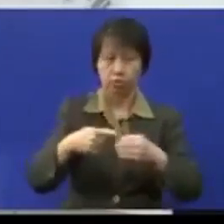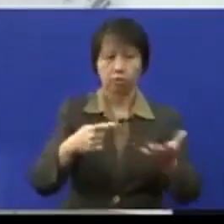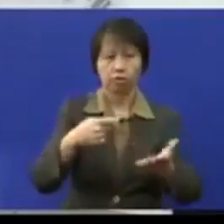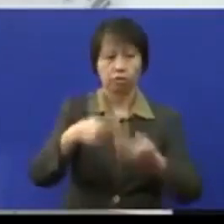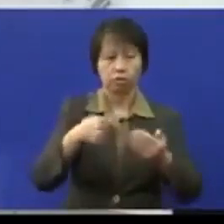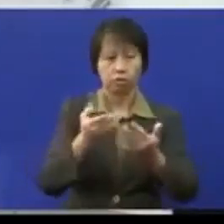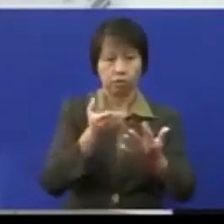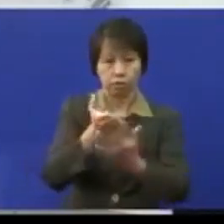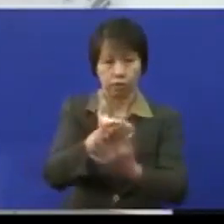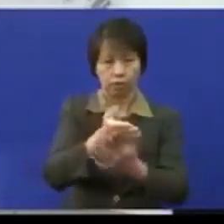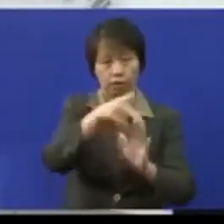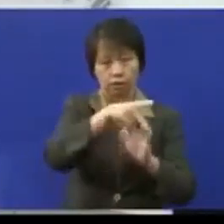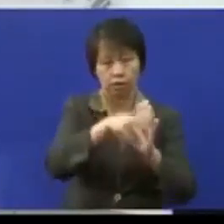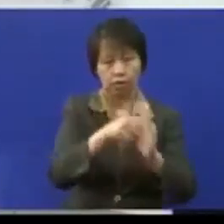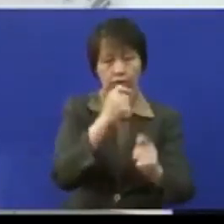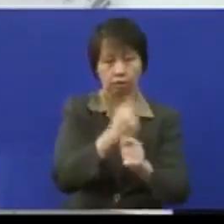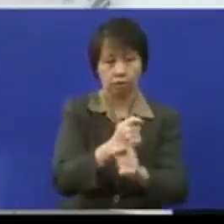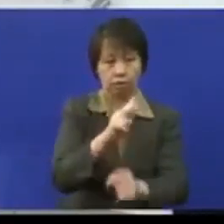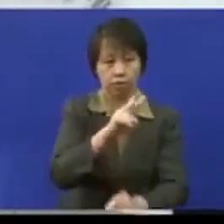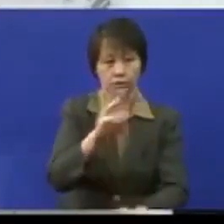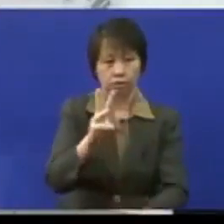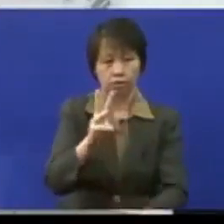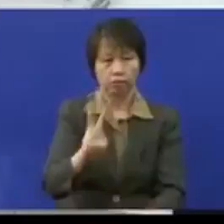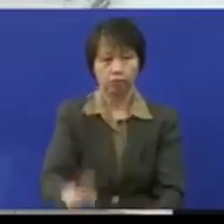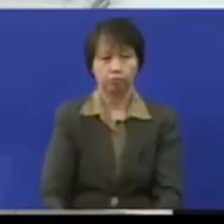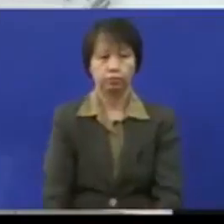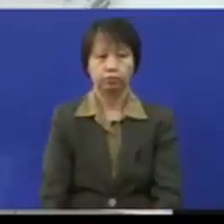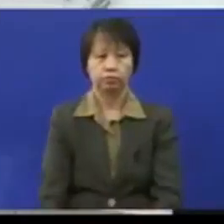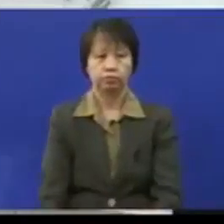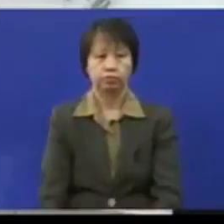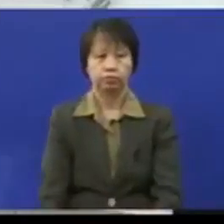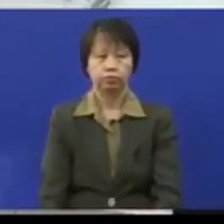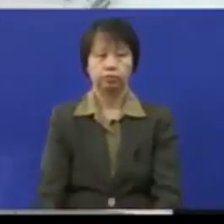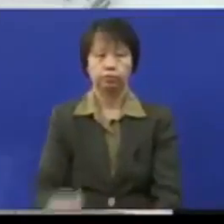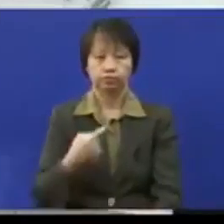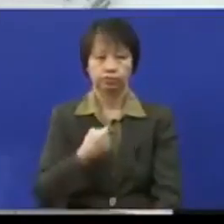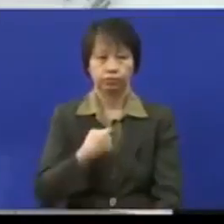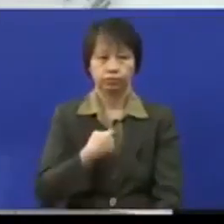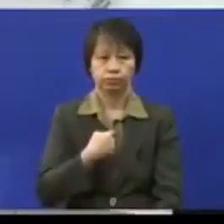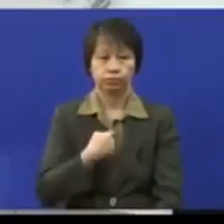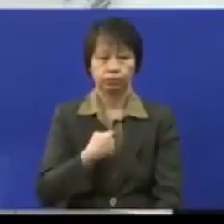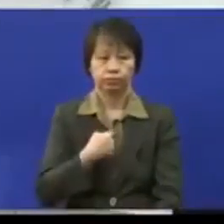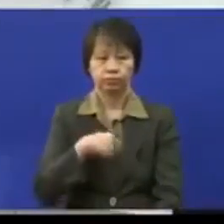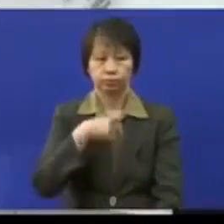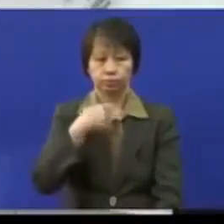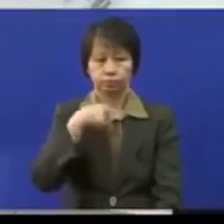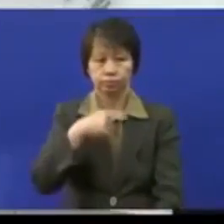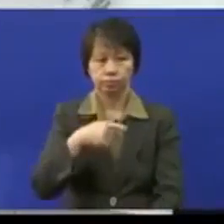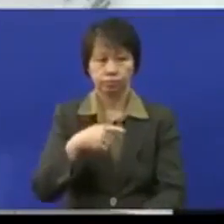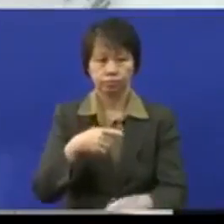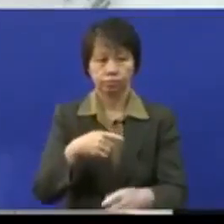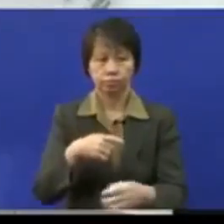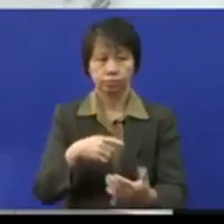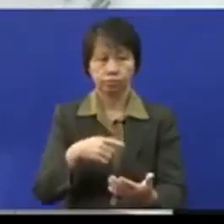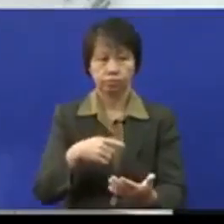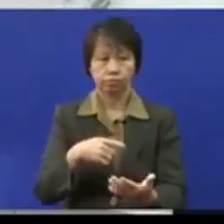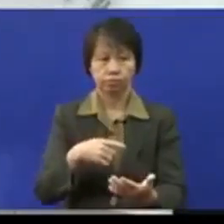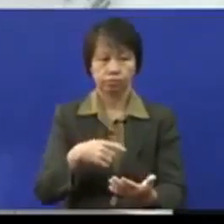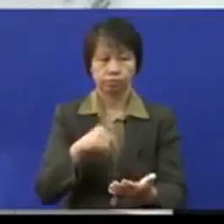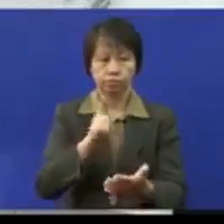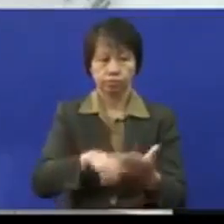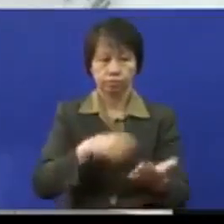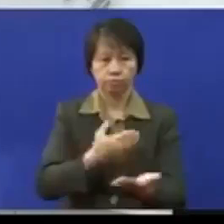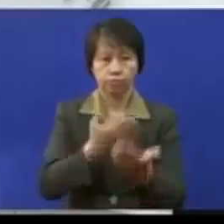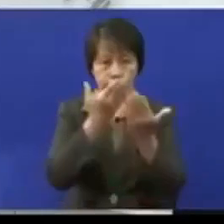melalui peraturan tetap 26 kurungan 1 oleh yang berhormat damai syarat utama saya lalukan mengenai yang berhormat punya cadangan dan saya meneliti apa